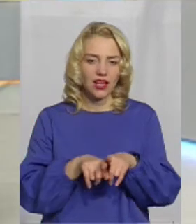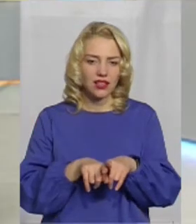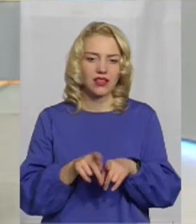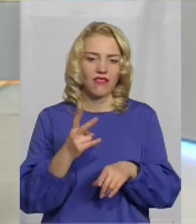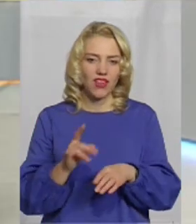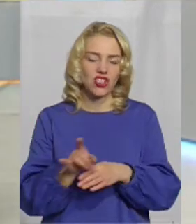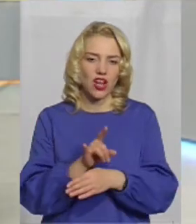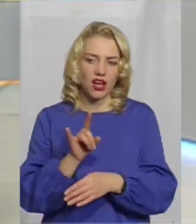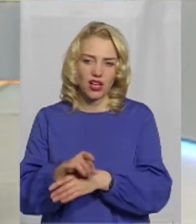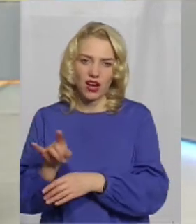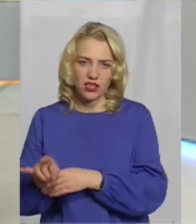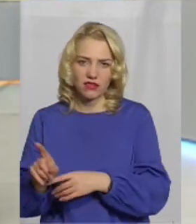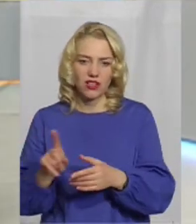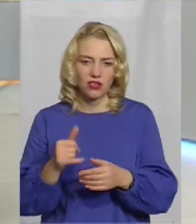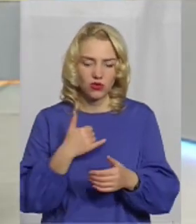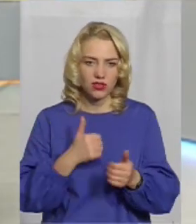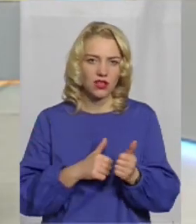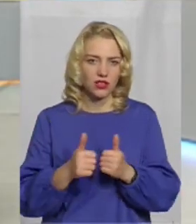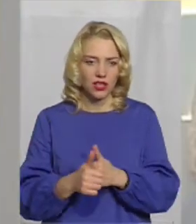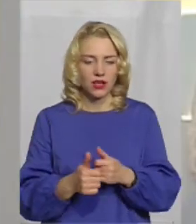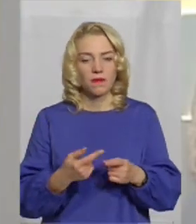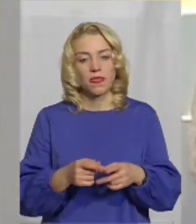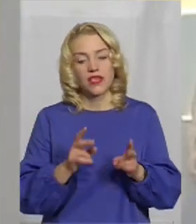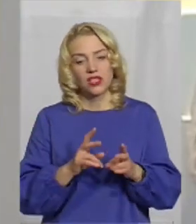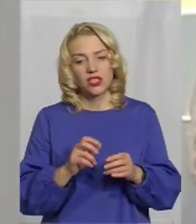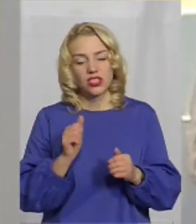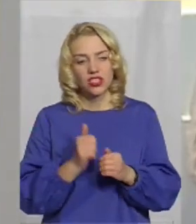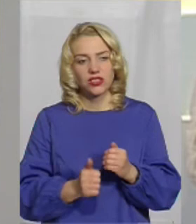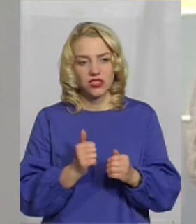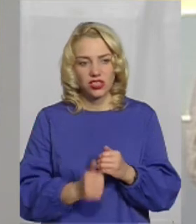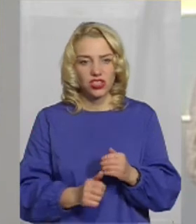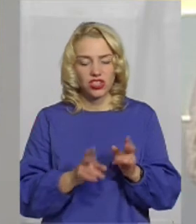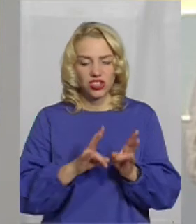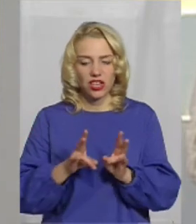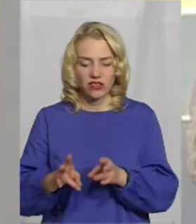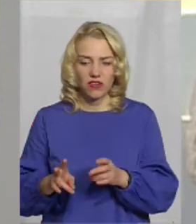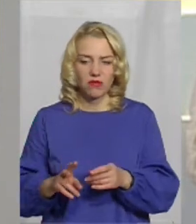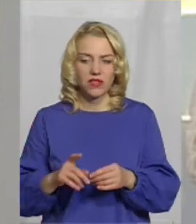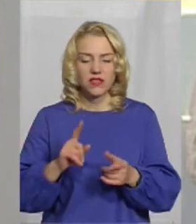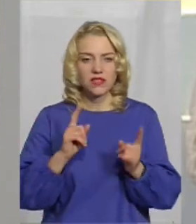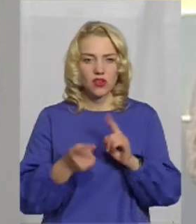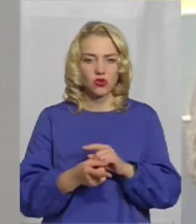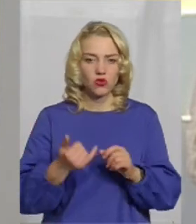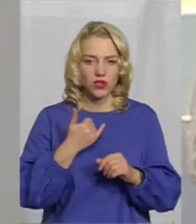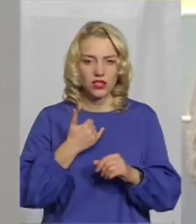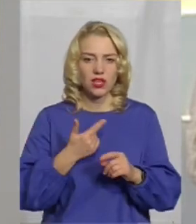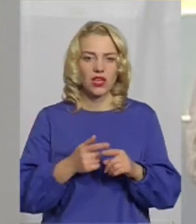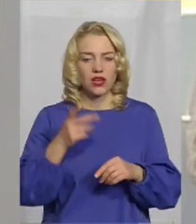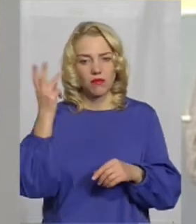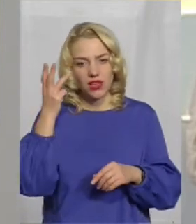А от частіше жертвами становлються жителі Хмельницького, великих міст, чи все-таки десь там по селам?